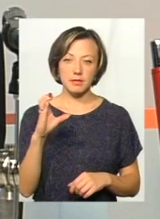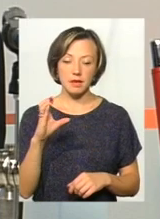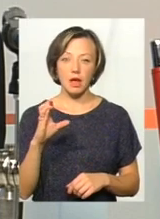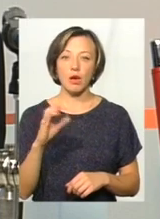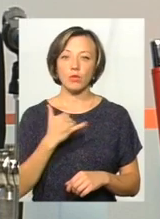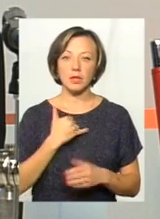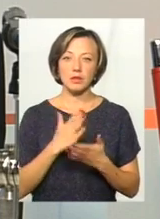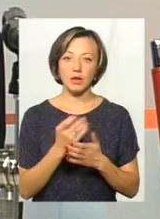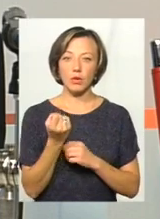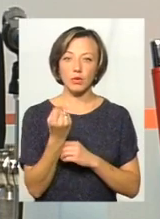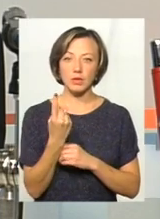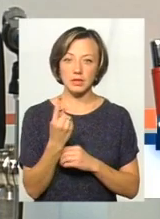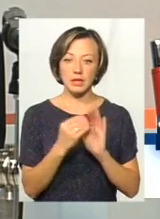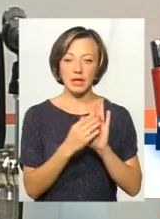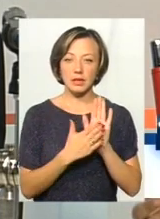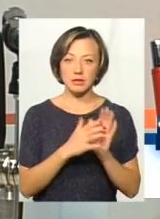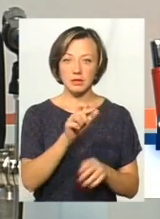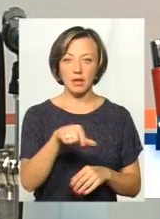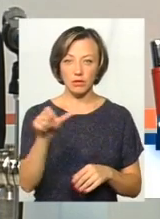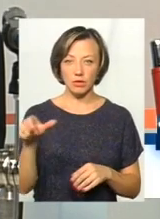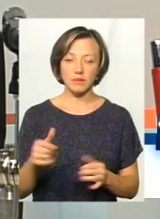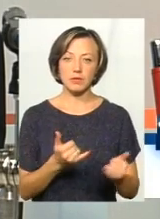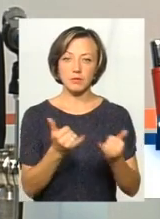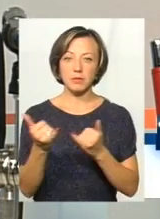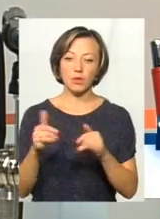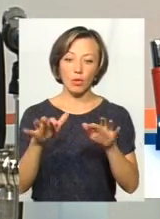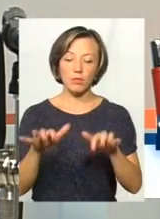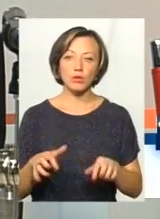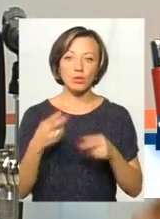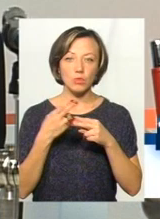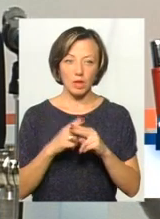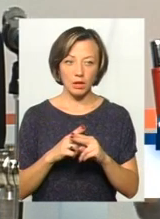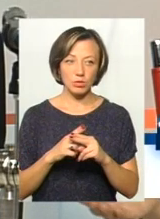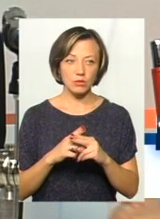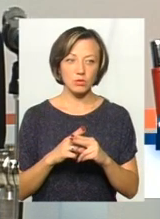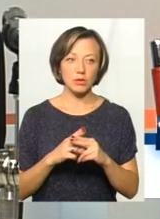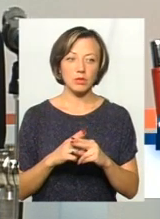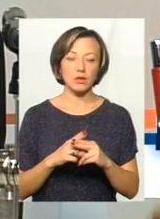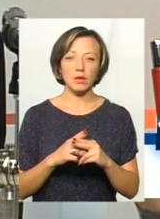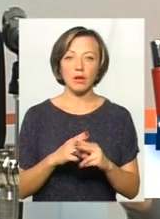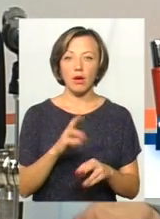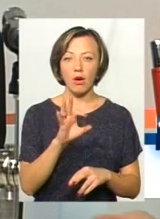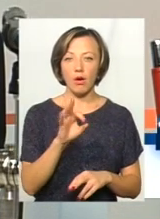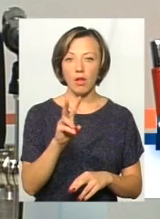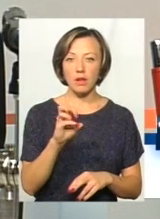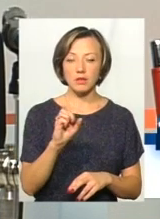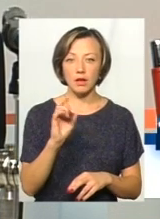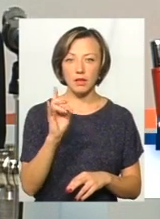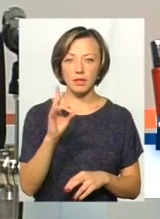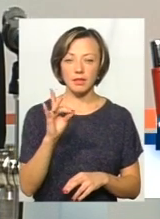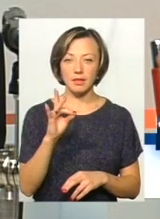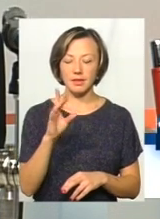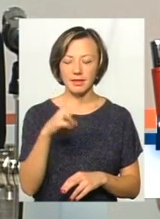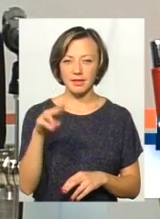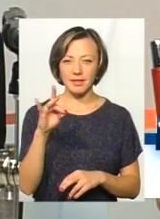11 реєстраторів медичних, яких ми забезпечили комп'ютерною технікою. Олександр, Сергій навчили,